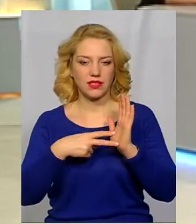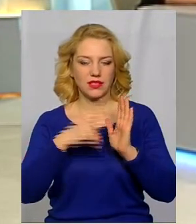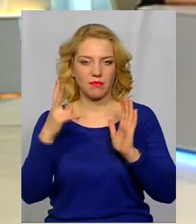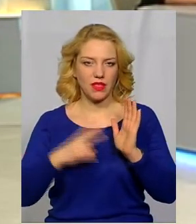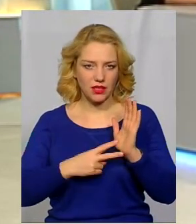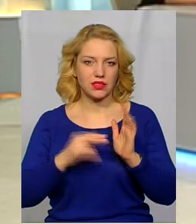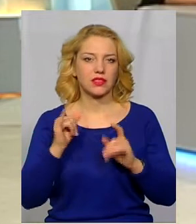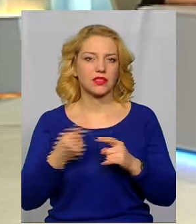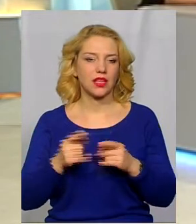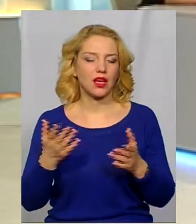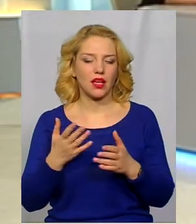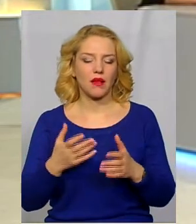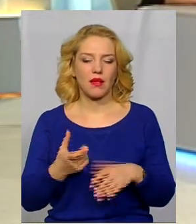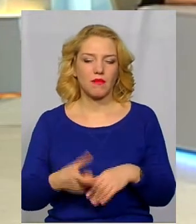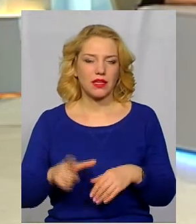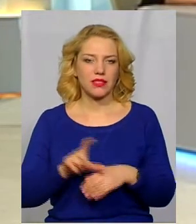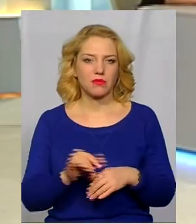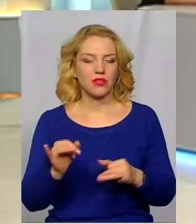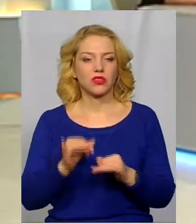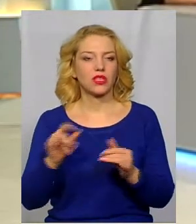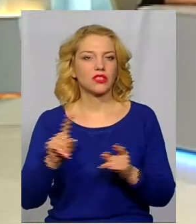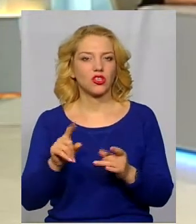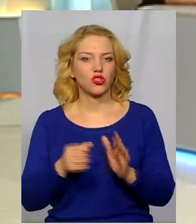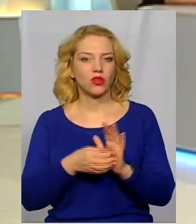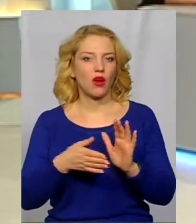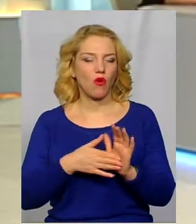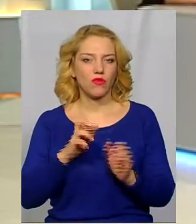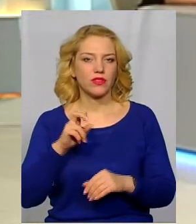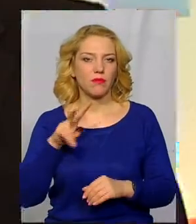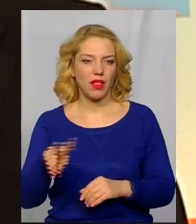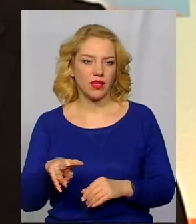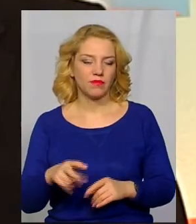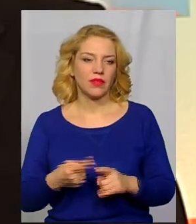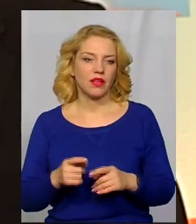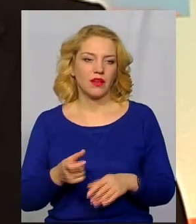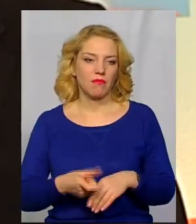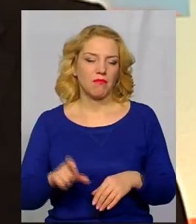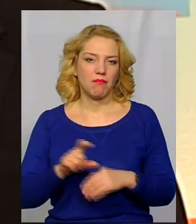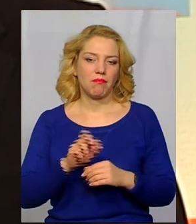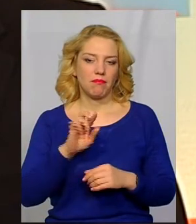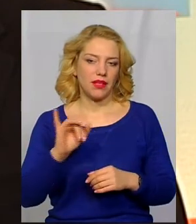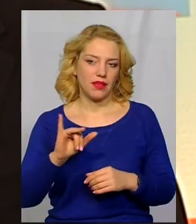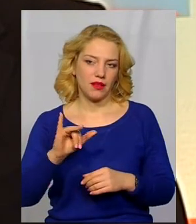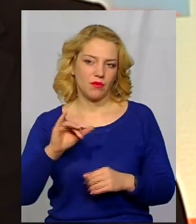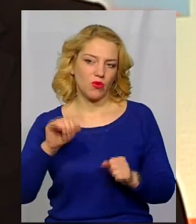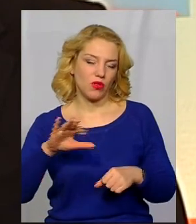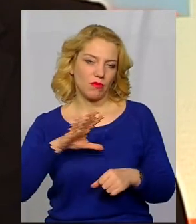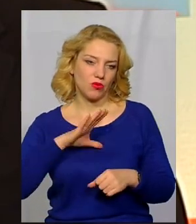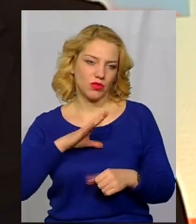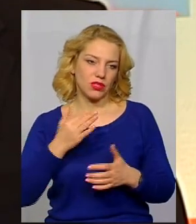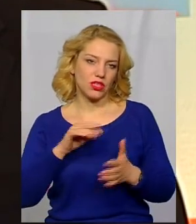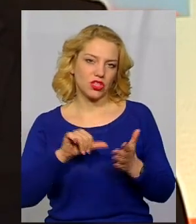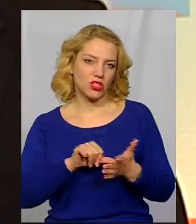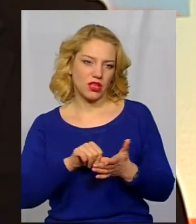От яка максимально цікава і за що нараховуються бали? Прошу так стисло. Максимальна могла би бути, скільки в нас було членів комісії.